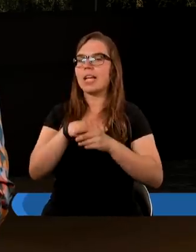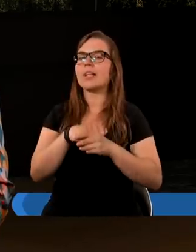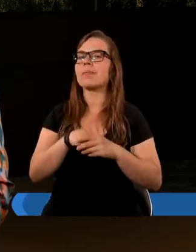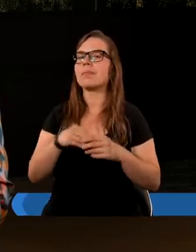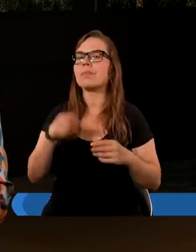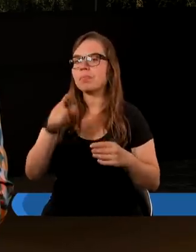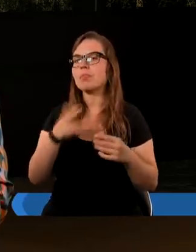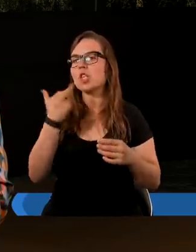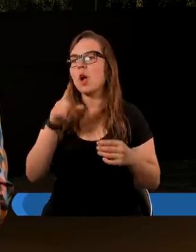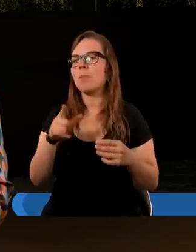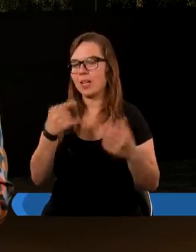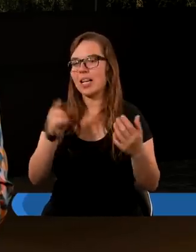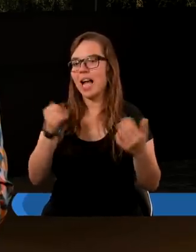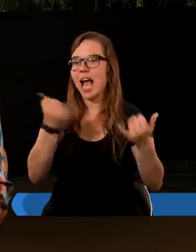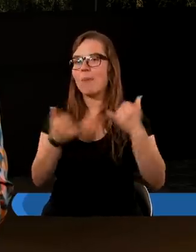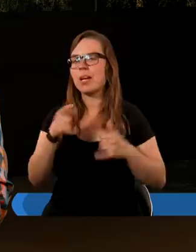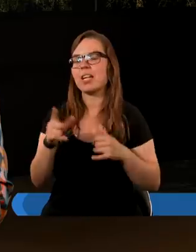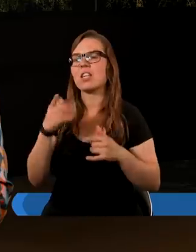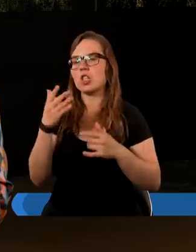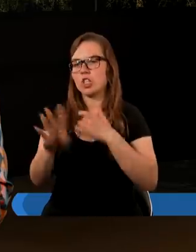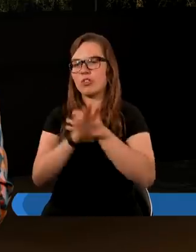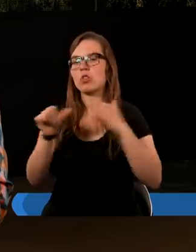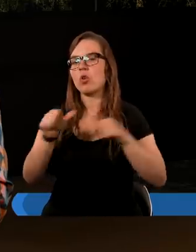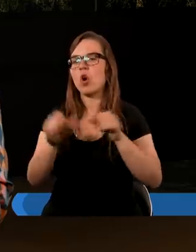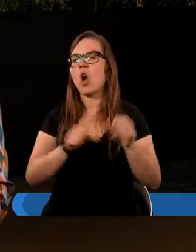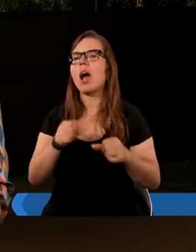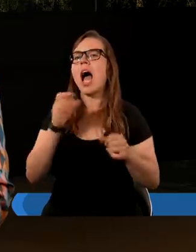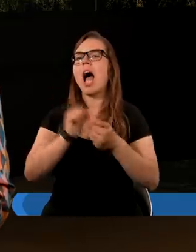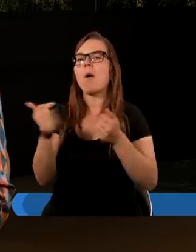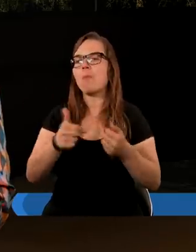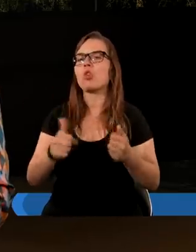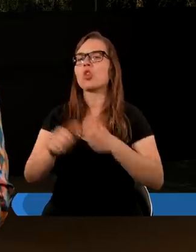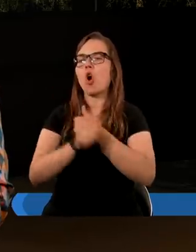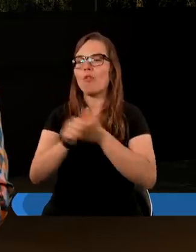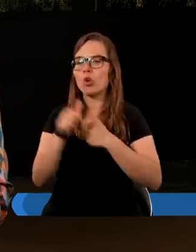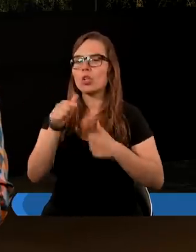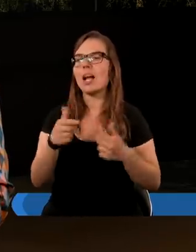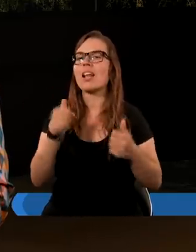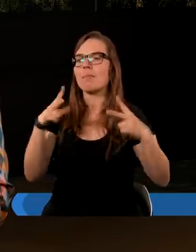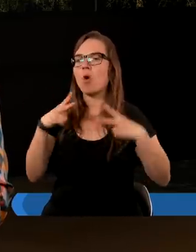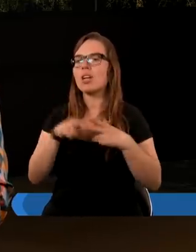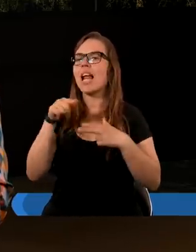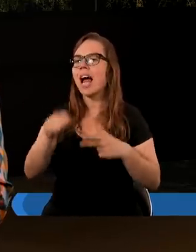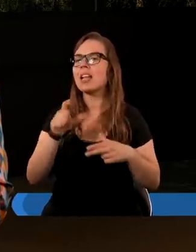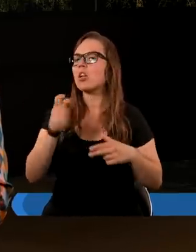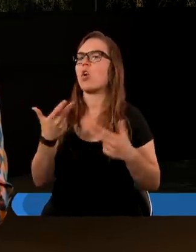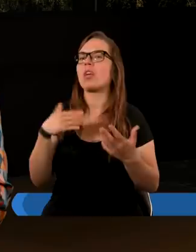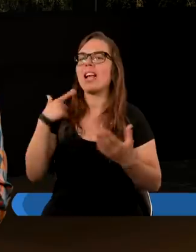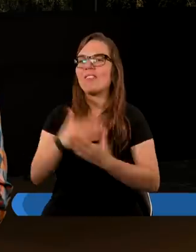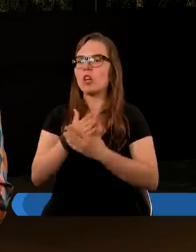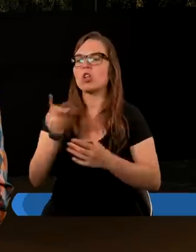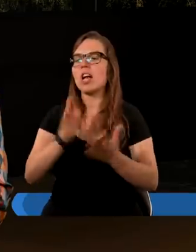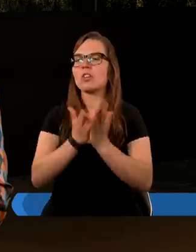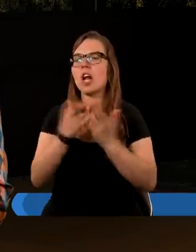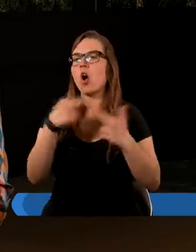Nobel z chemii z 1996 roku. Obowiązek dowodu spoczywa na tych, co nie wierzą,